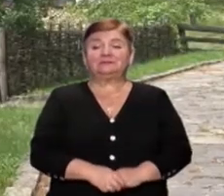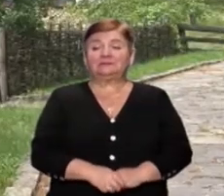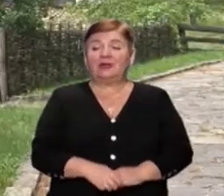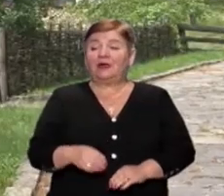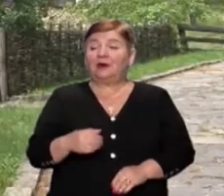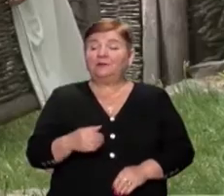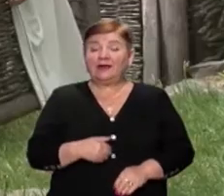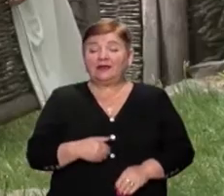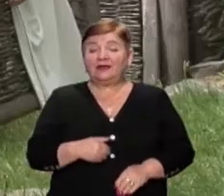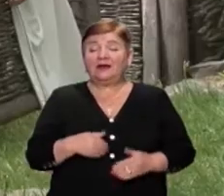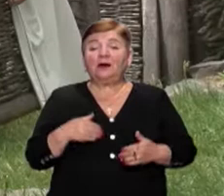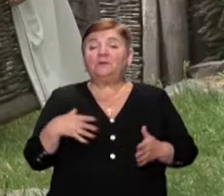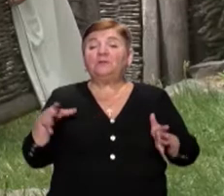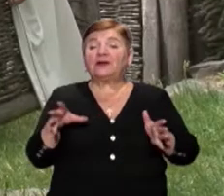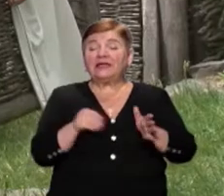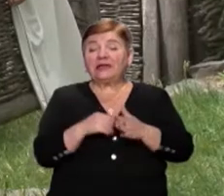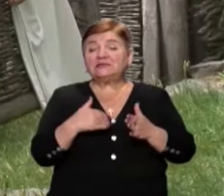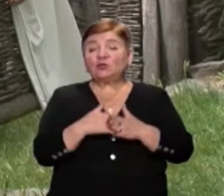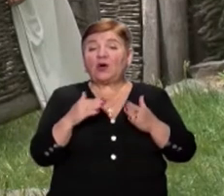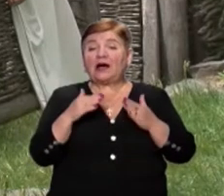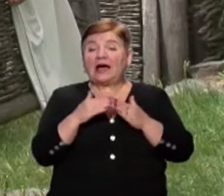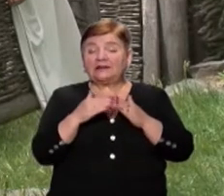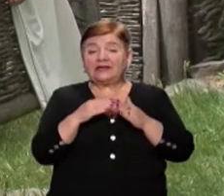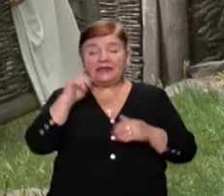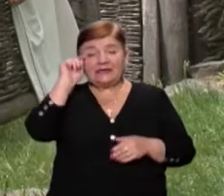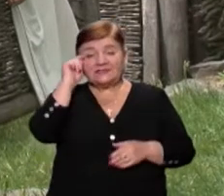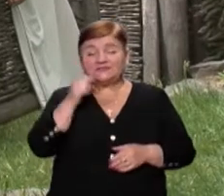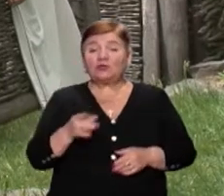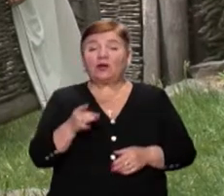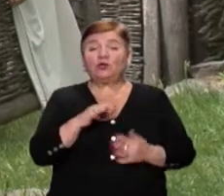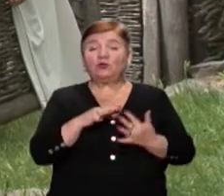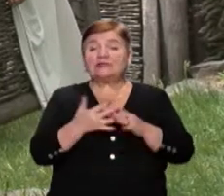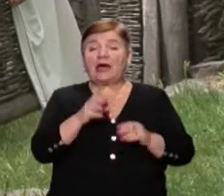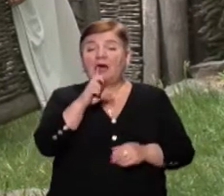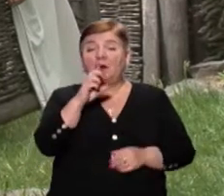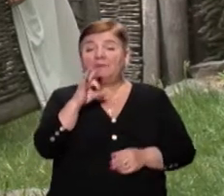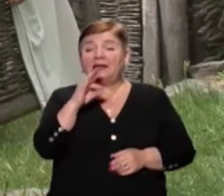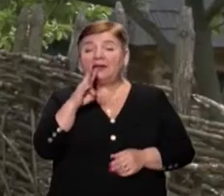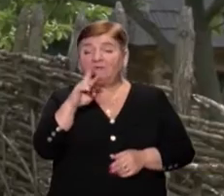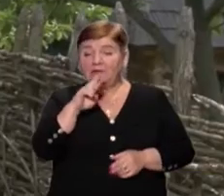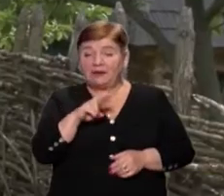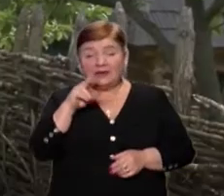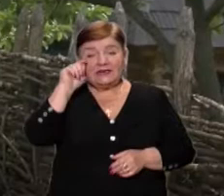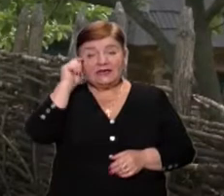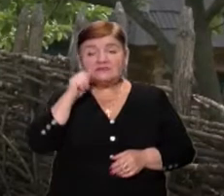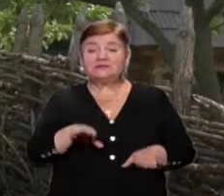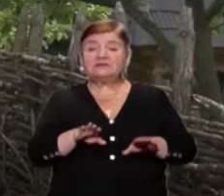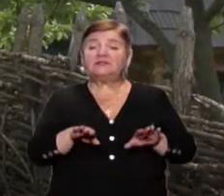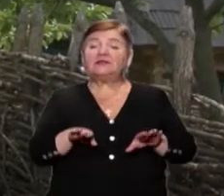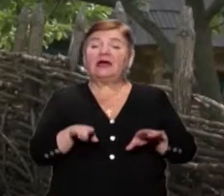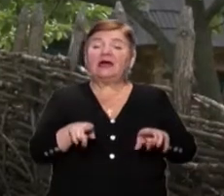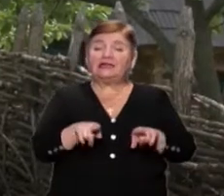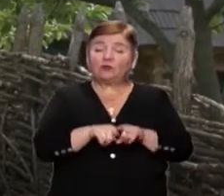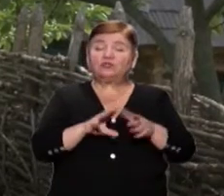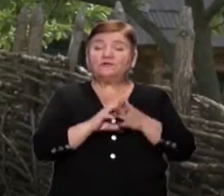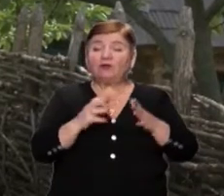Ми з вами перемістилися до хати із села Бедевля Тячівського району. Тячівщина, частково виноградівщина –